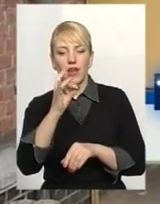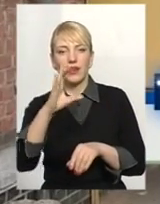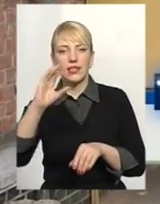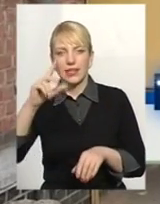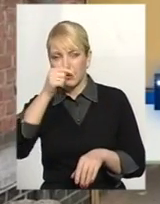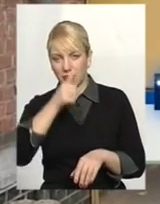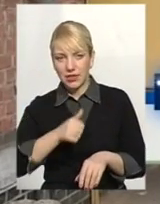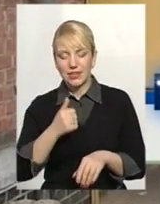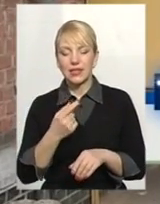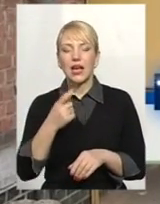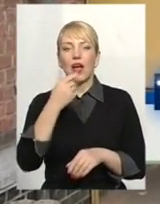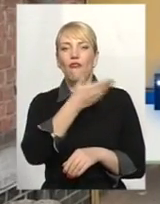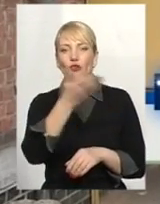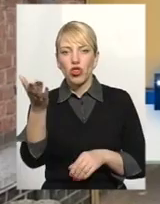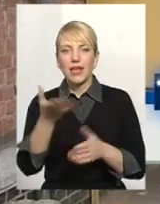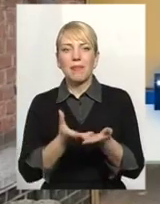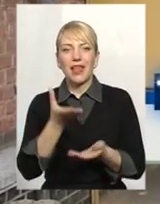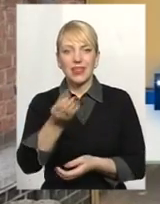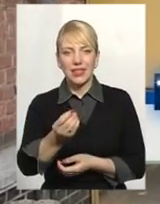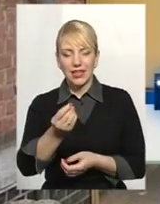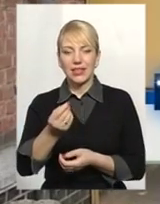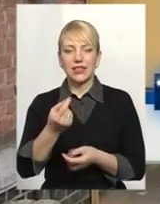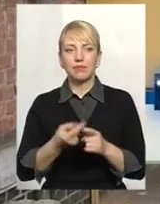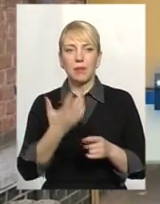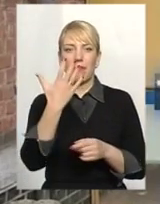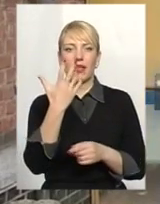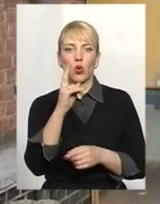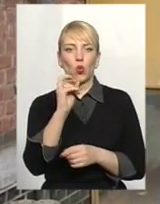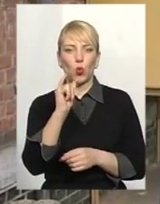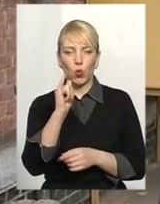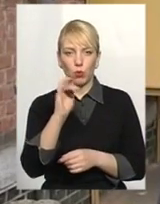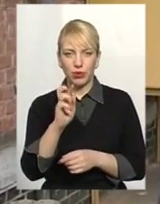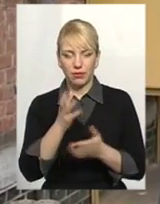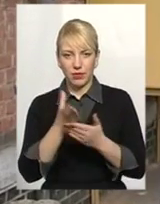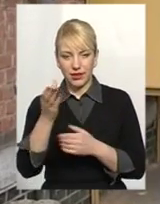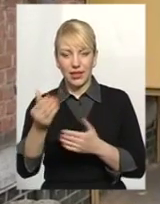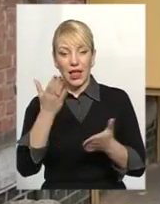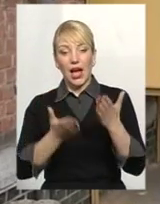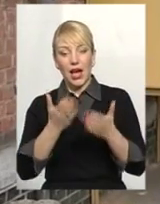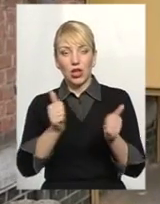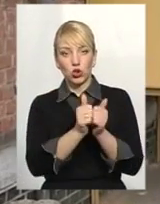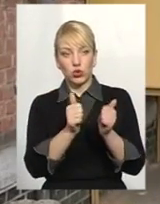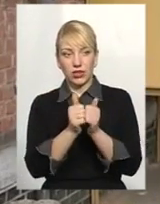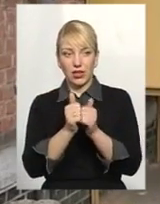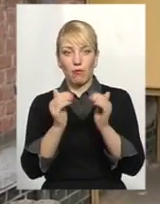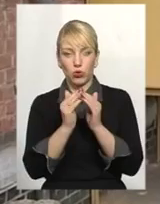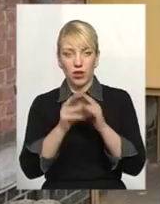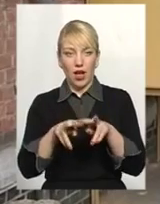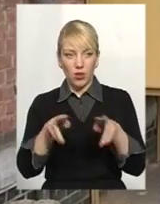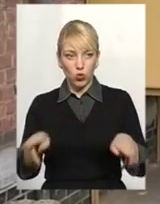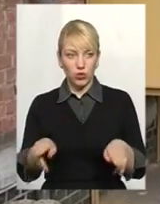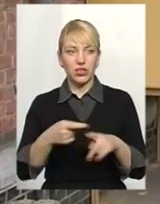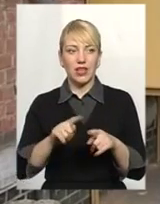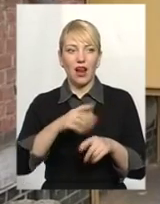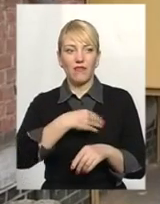сплатили на одного зареєстровану особу за 5 метрів кубічних. Тобто вони сплатили. Якщо взяти сусідній будинок такий аналогічний, це